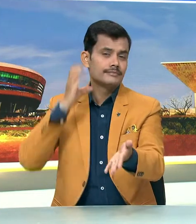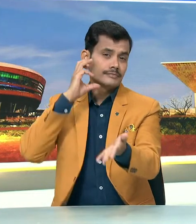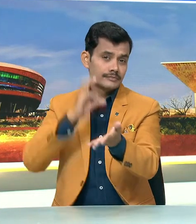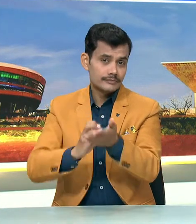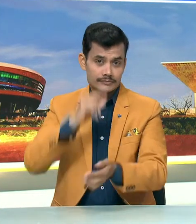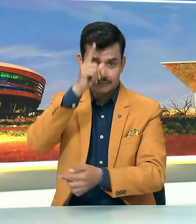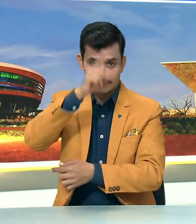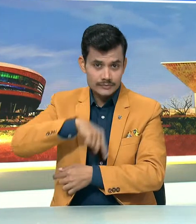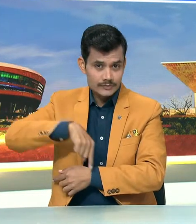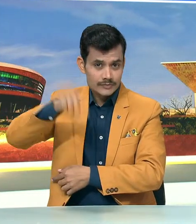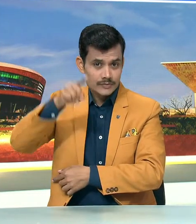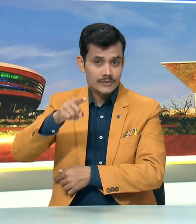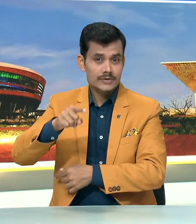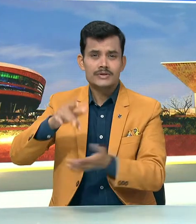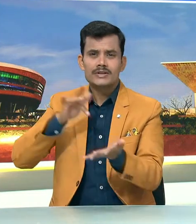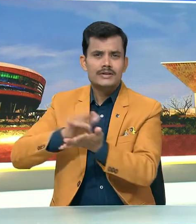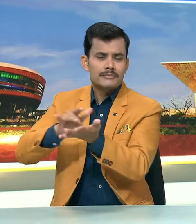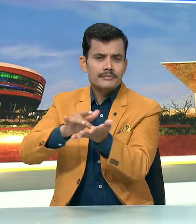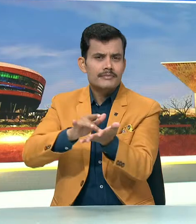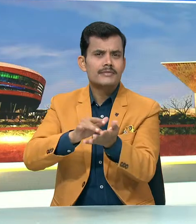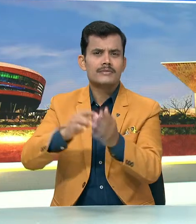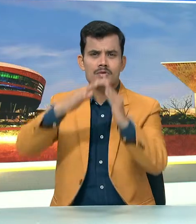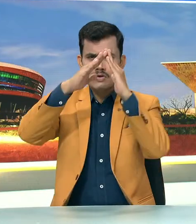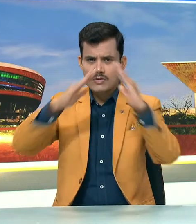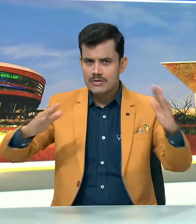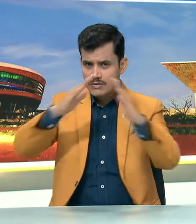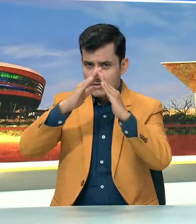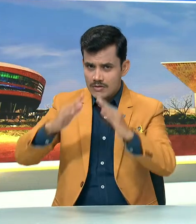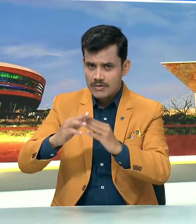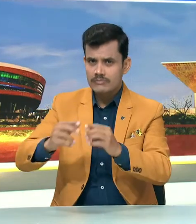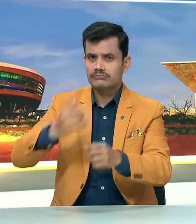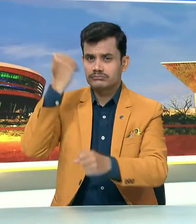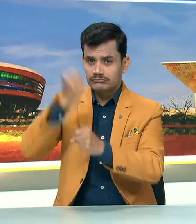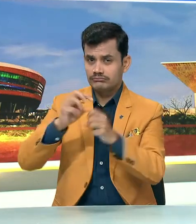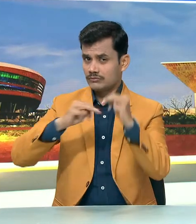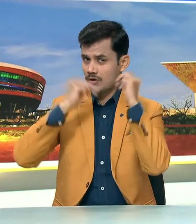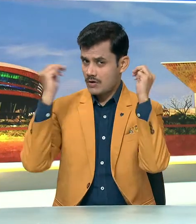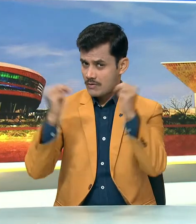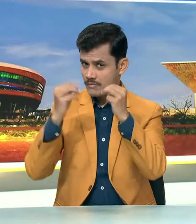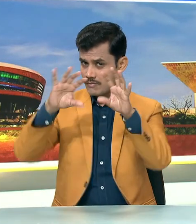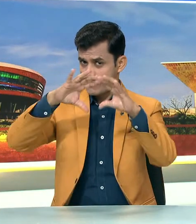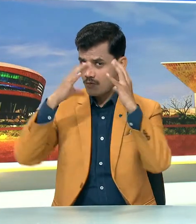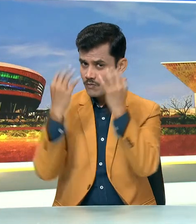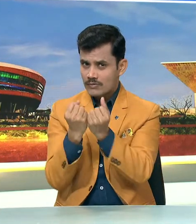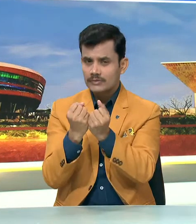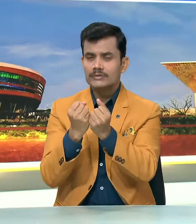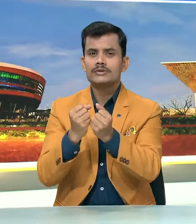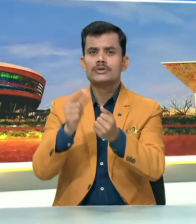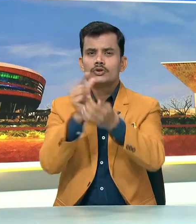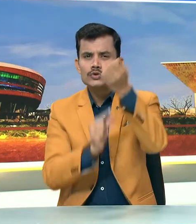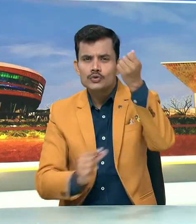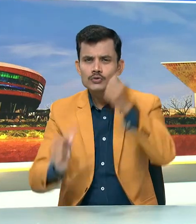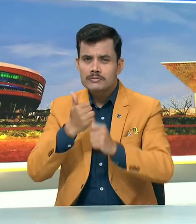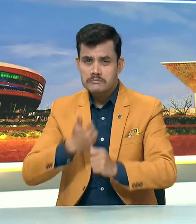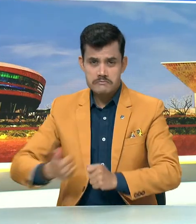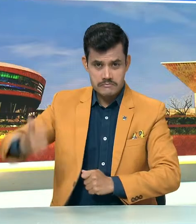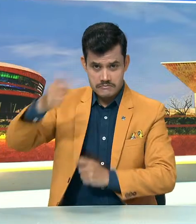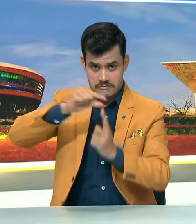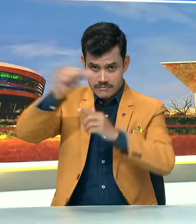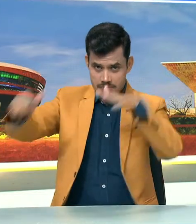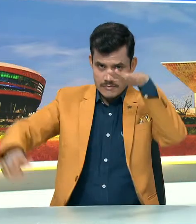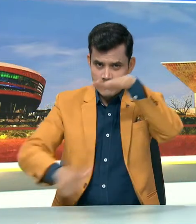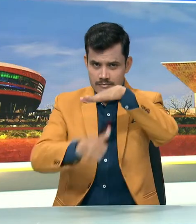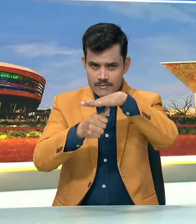देश के राजभवनों में आयोजित कारिशालाओं में विश्विद्यालियों के कुलपतियों, संस्थान प्रमुखों और संकाय